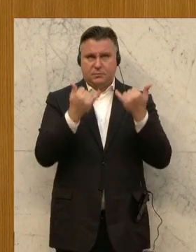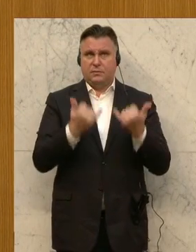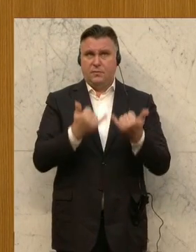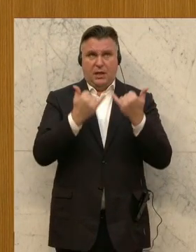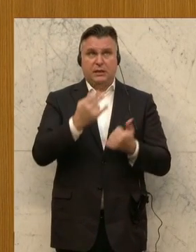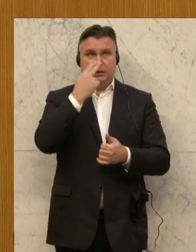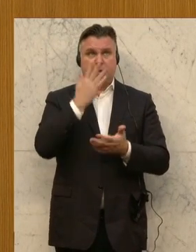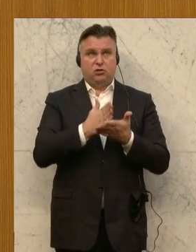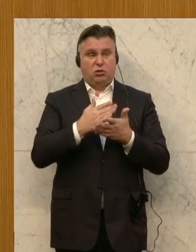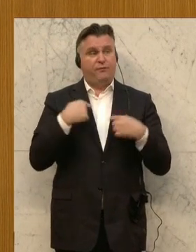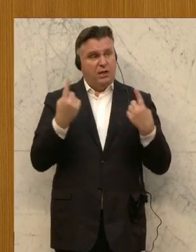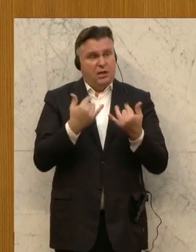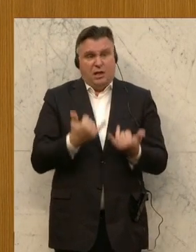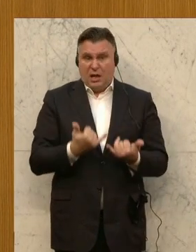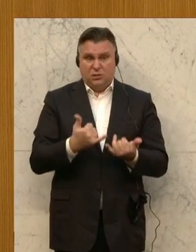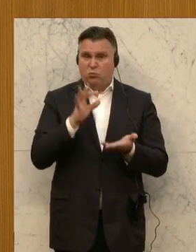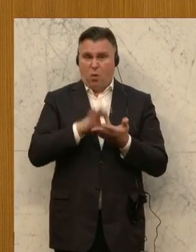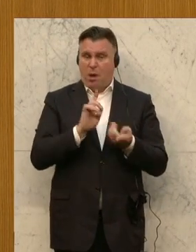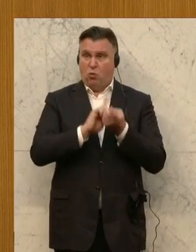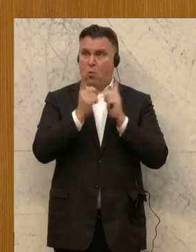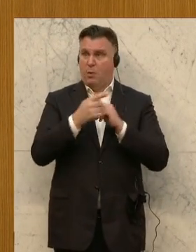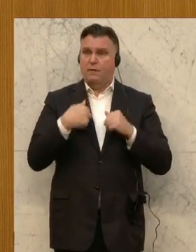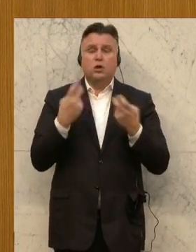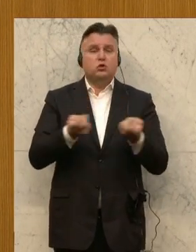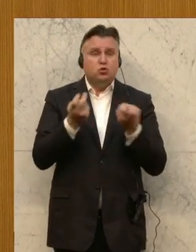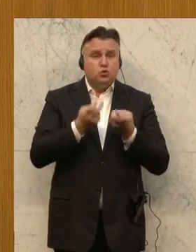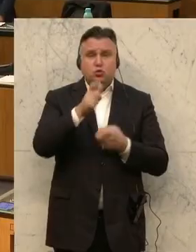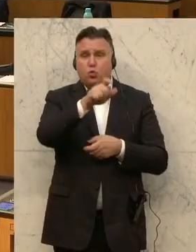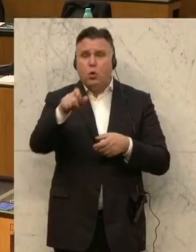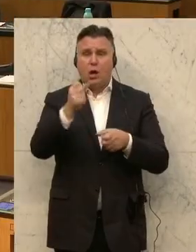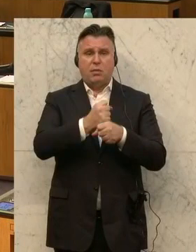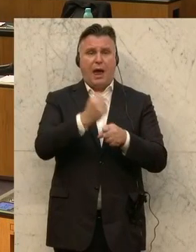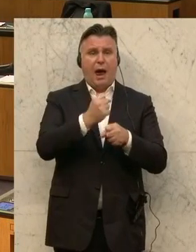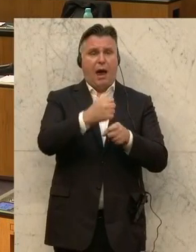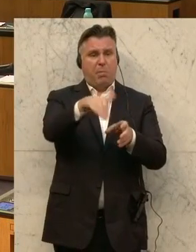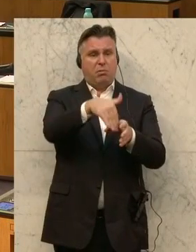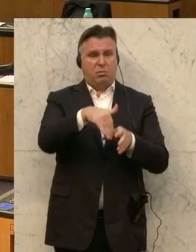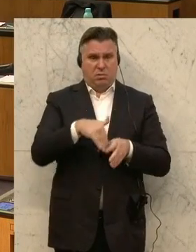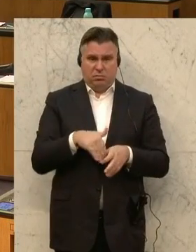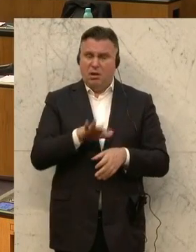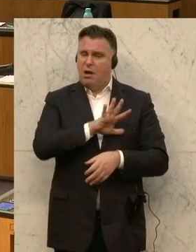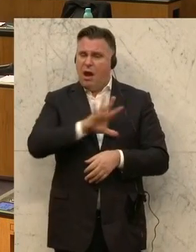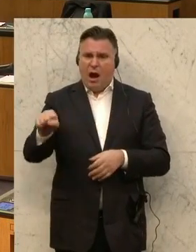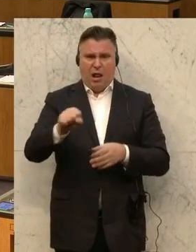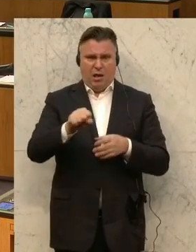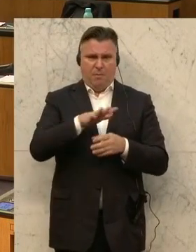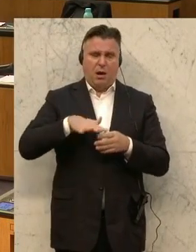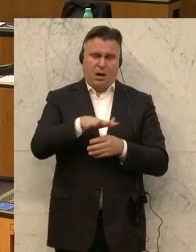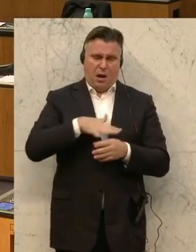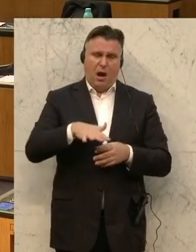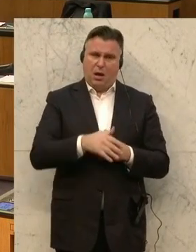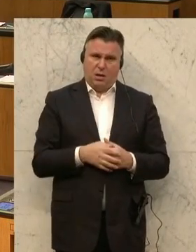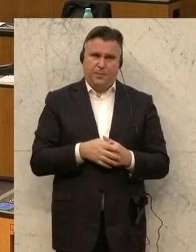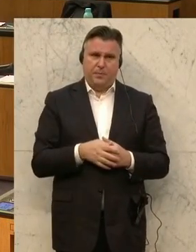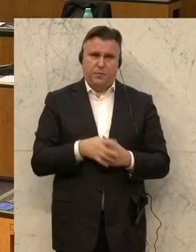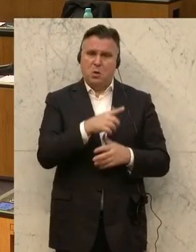Fall. Händeringen suchen wir Arbeitnehmerinnen und Arbeitnehmer in fast allen Bereichen. Ob